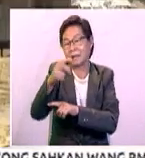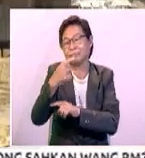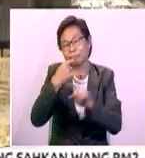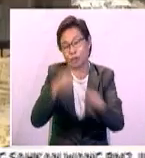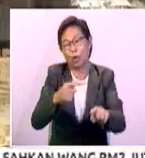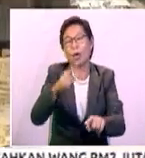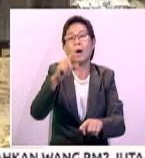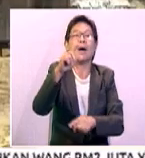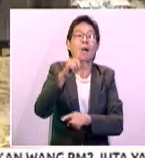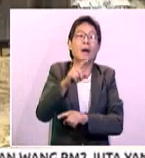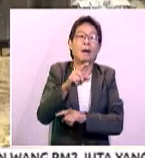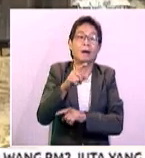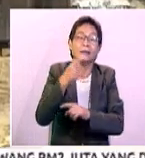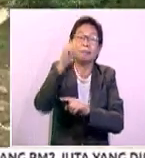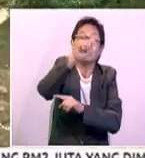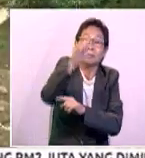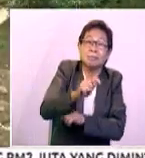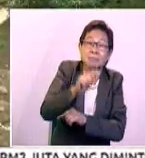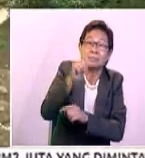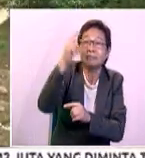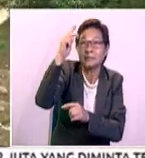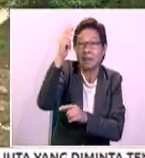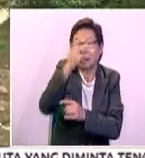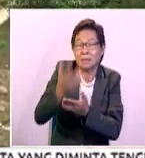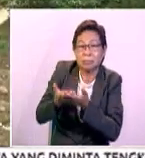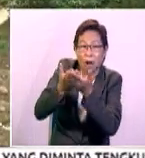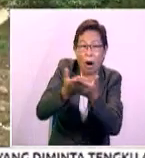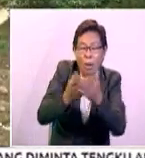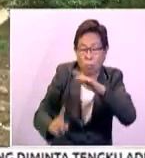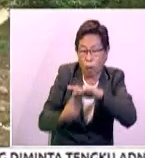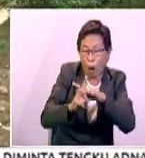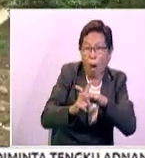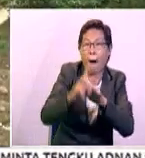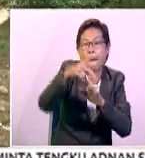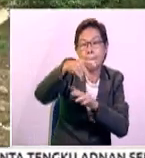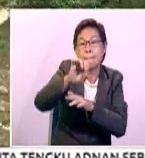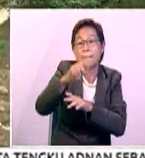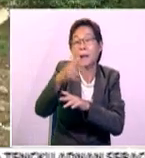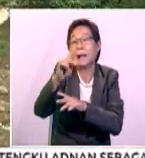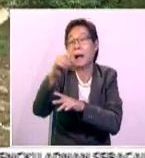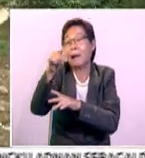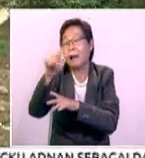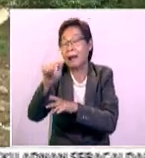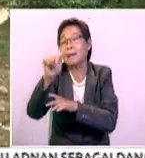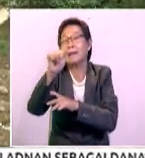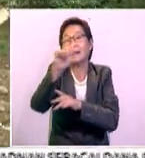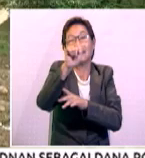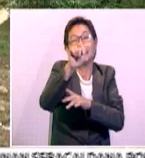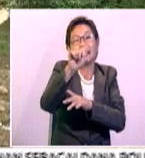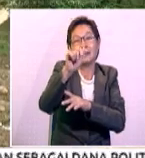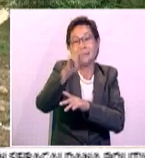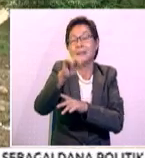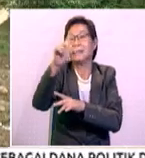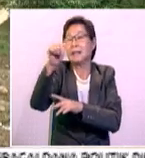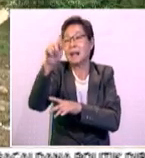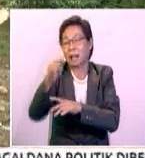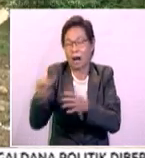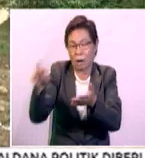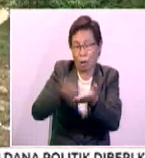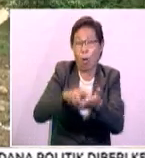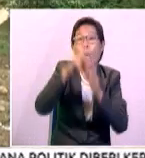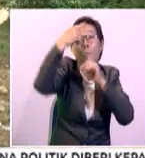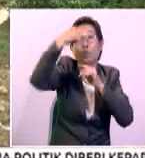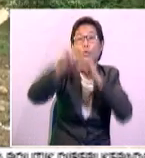Syed Ibrahim mempersoal cadangan kerajaan dalam mewujudkan sebuah pangkalan data bagi masyarakat orang asli untuk merekodkan tahap